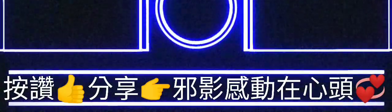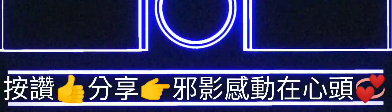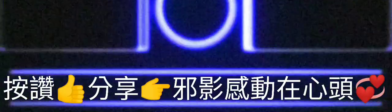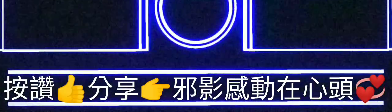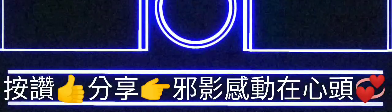公元独播前前